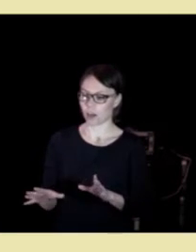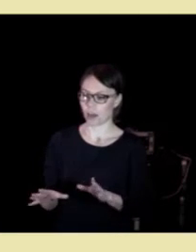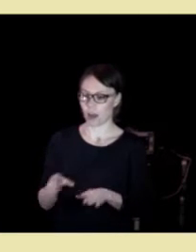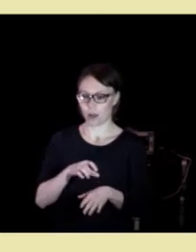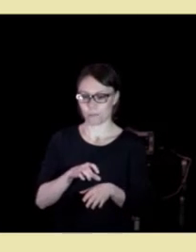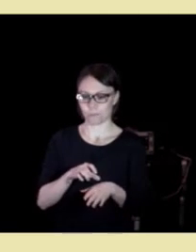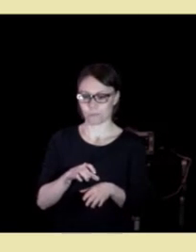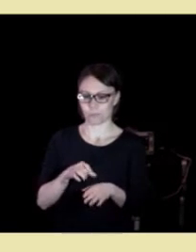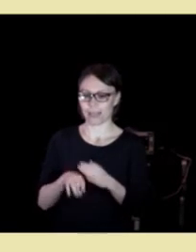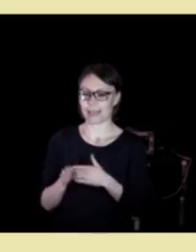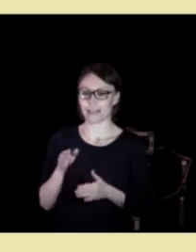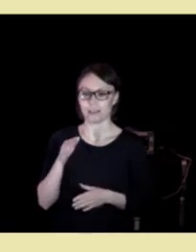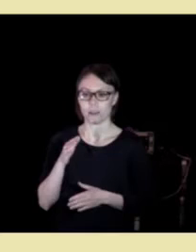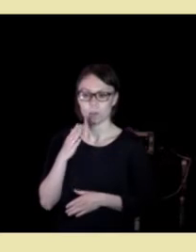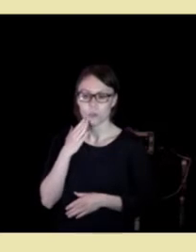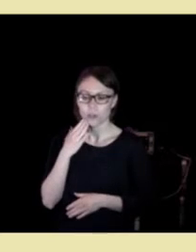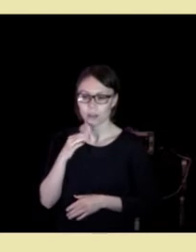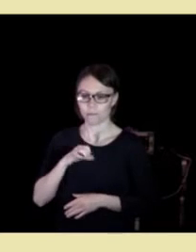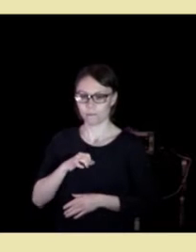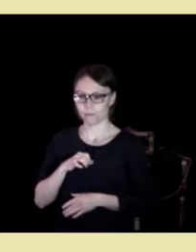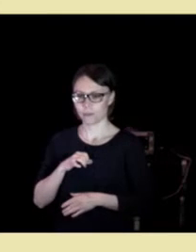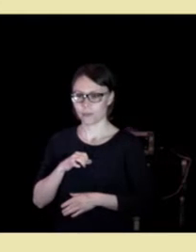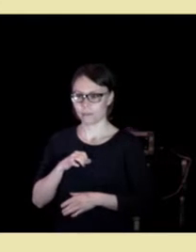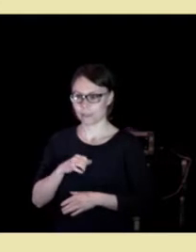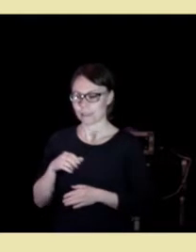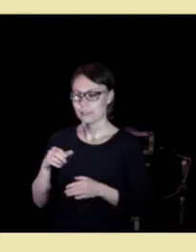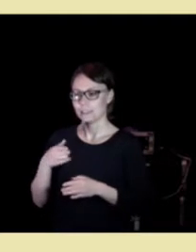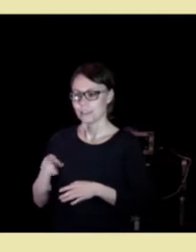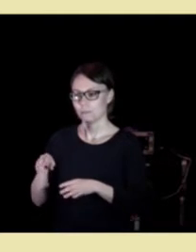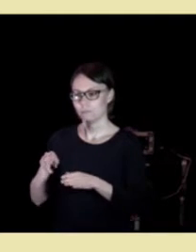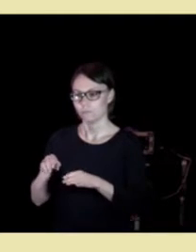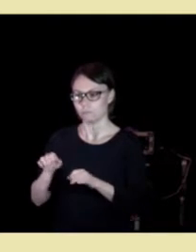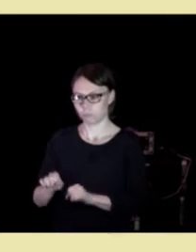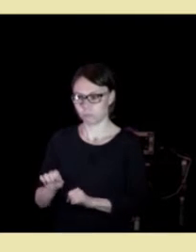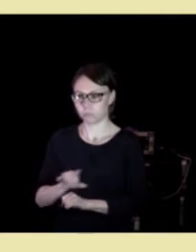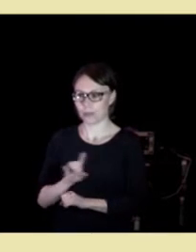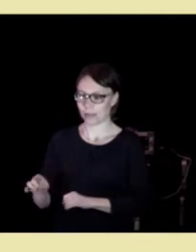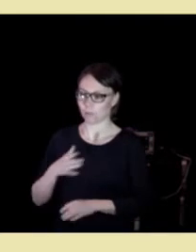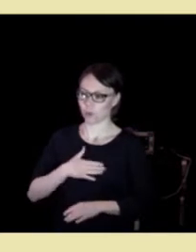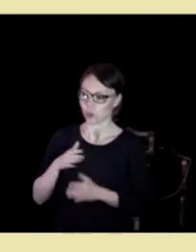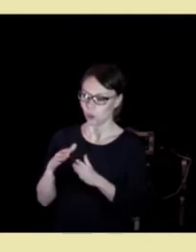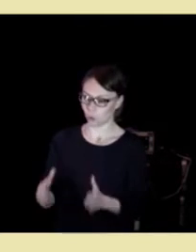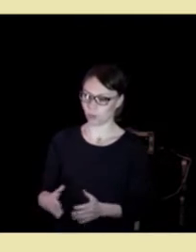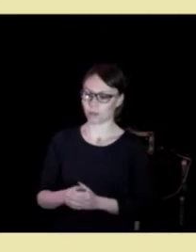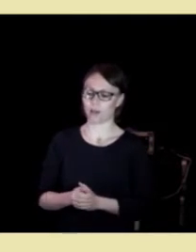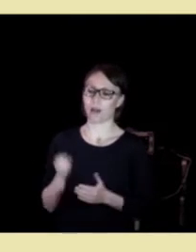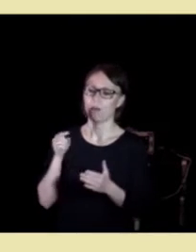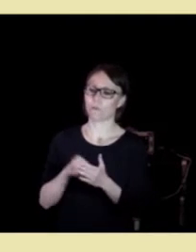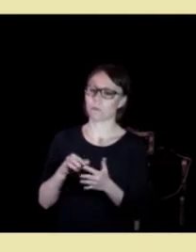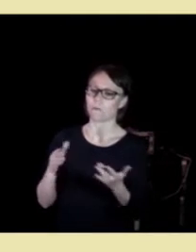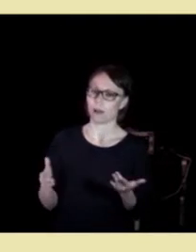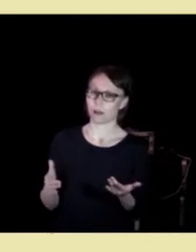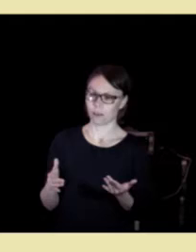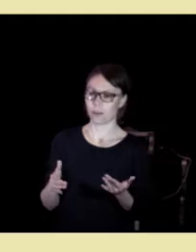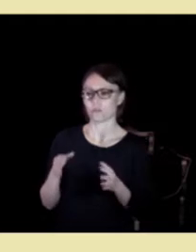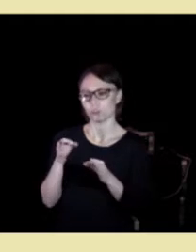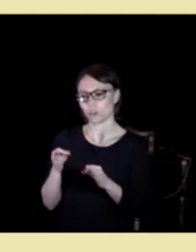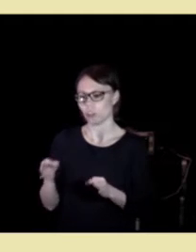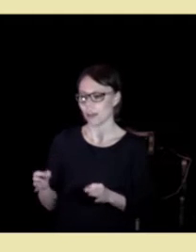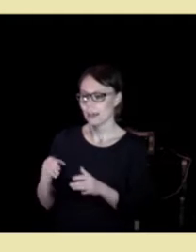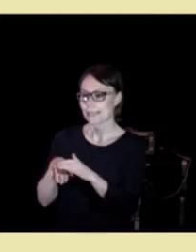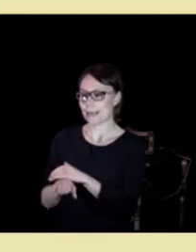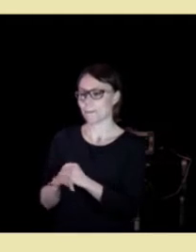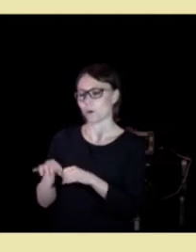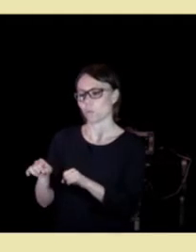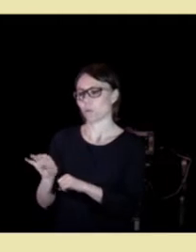somatiske sykdom ble liggende på sykehus. Formålet var å tydeliggjøre hjemmekommunens ansvar for